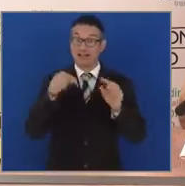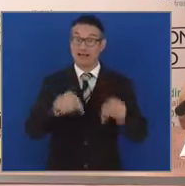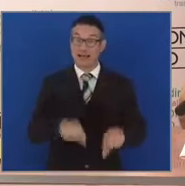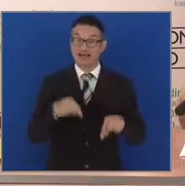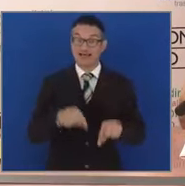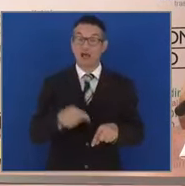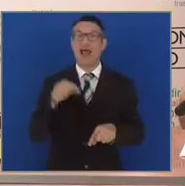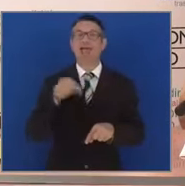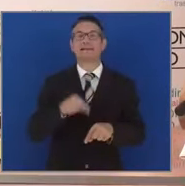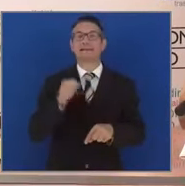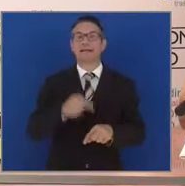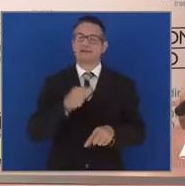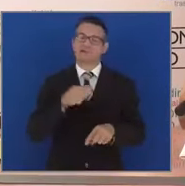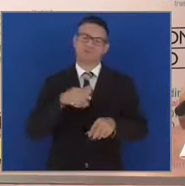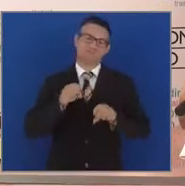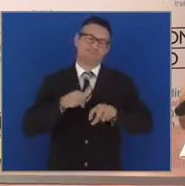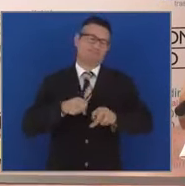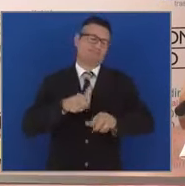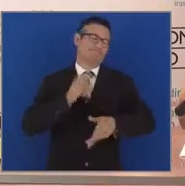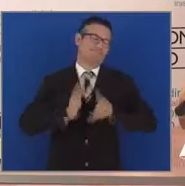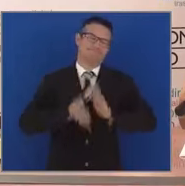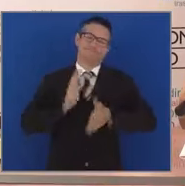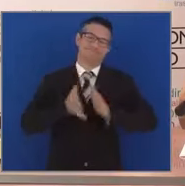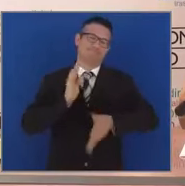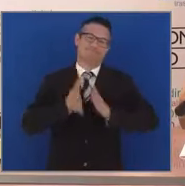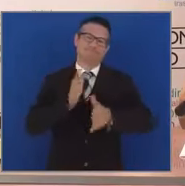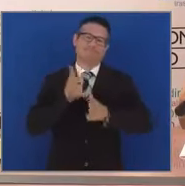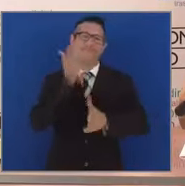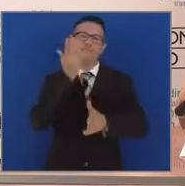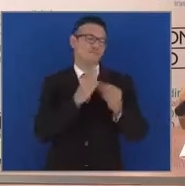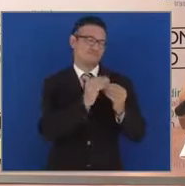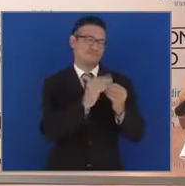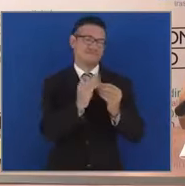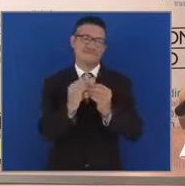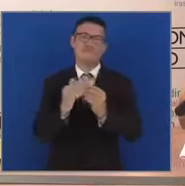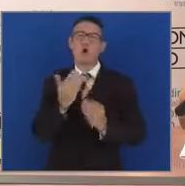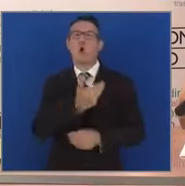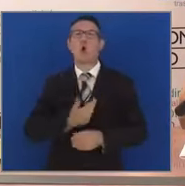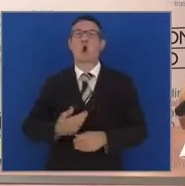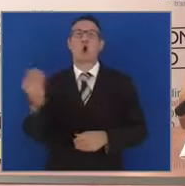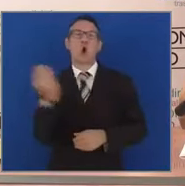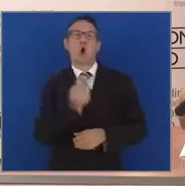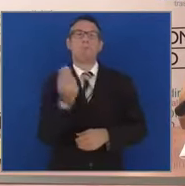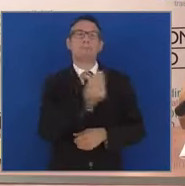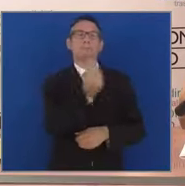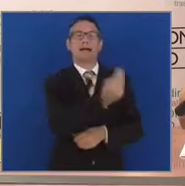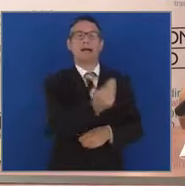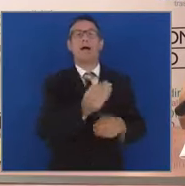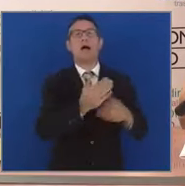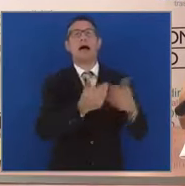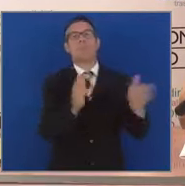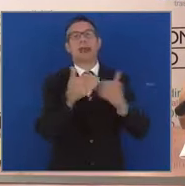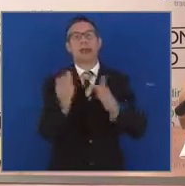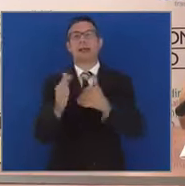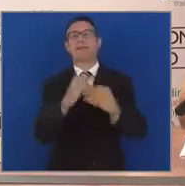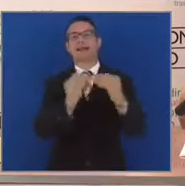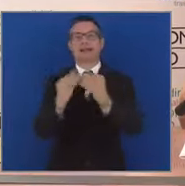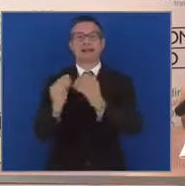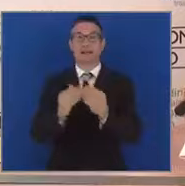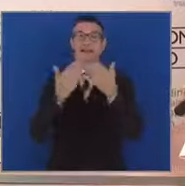correremo il più possibile per realizzare questi commissariamenti e al più presto aprire cantieri. Grazie.